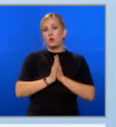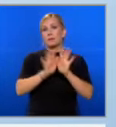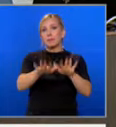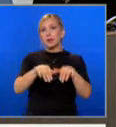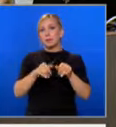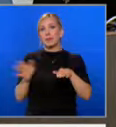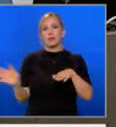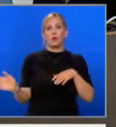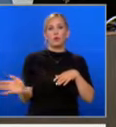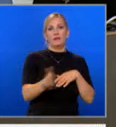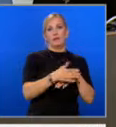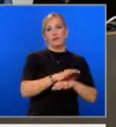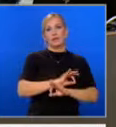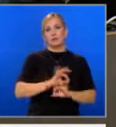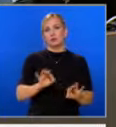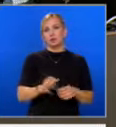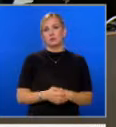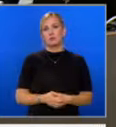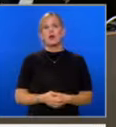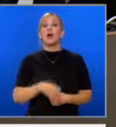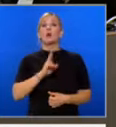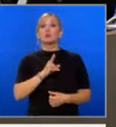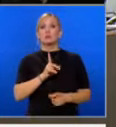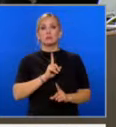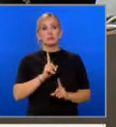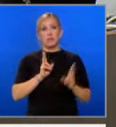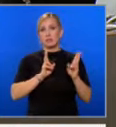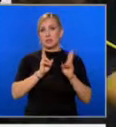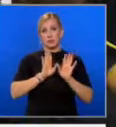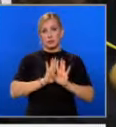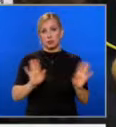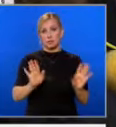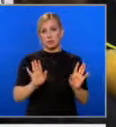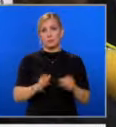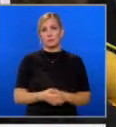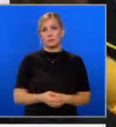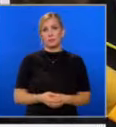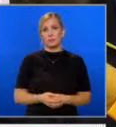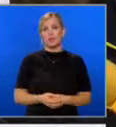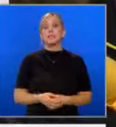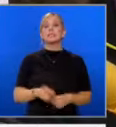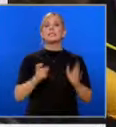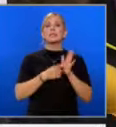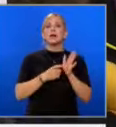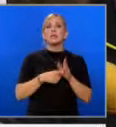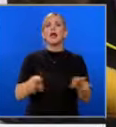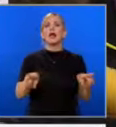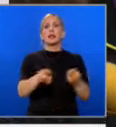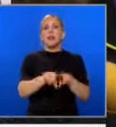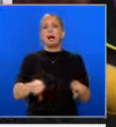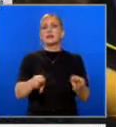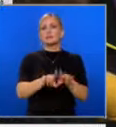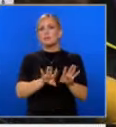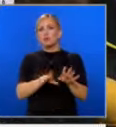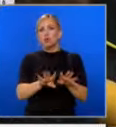категорично. Костадинов не се съгласи с твърдението, че законът е про-руски. Законът е почти едно към едно, преписано от